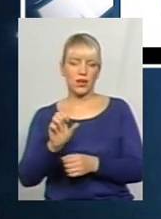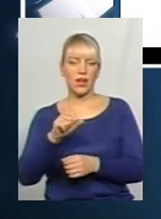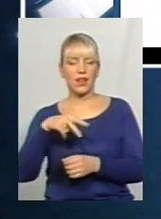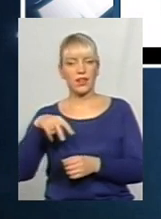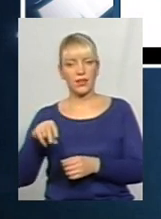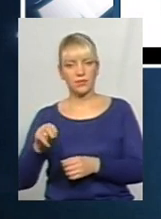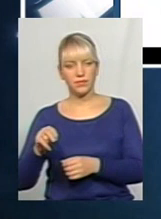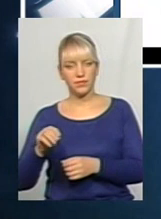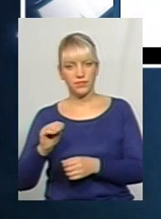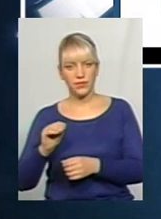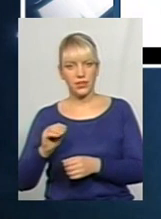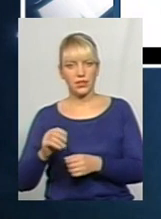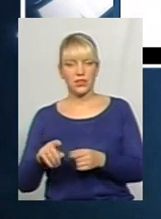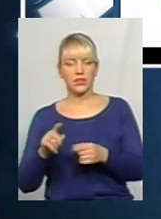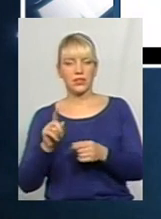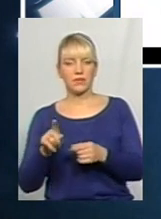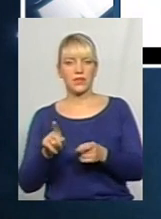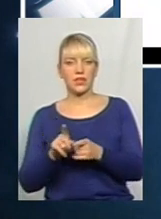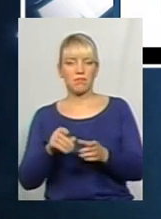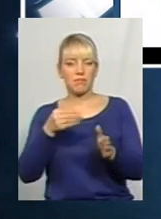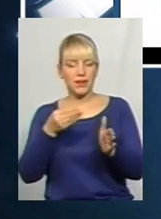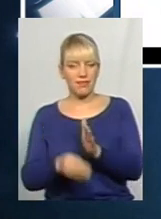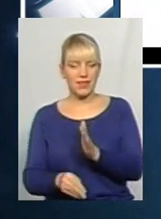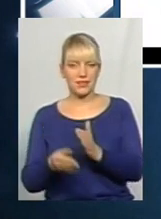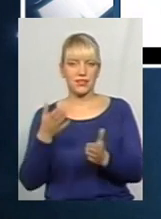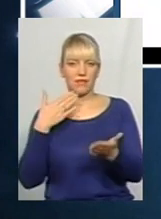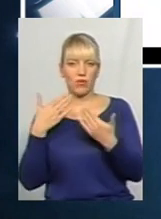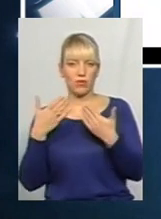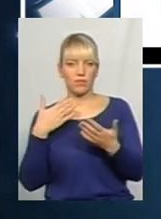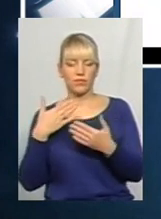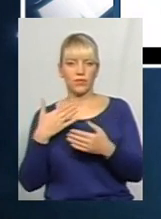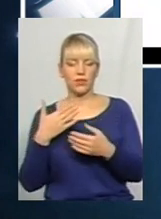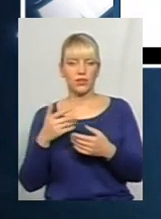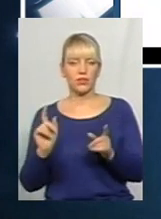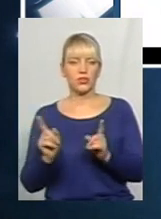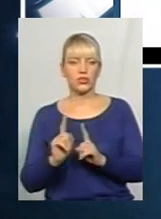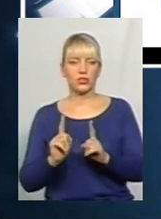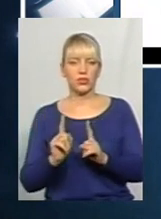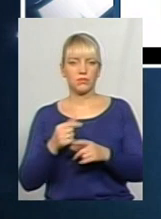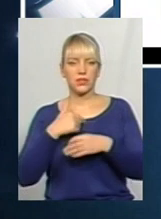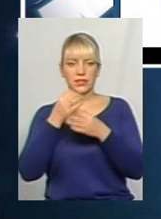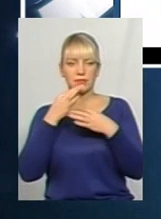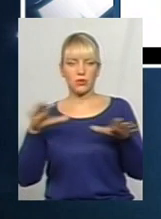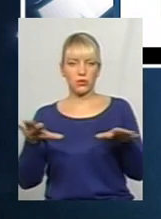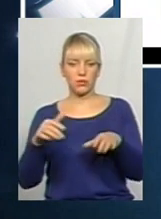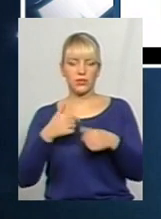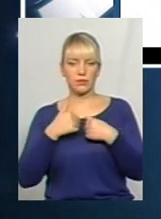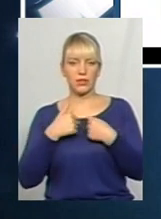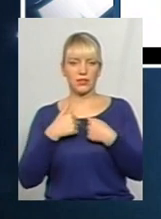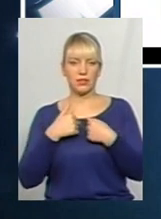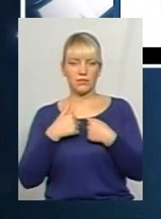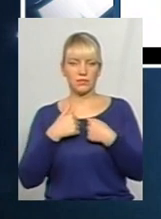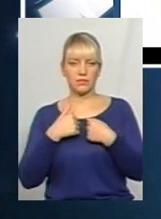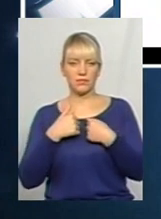стало в такому, що якщо принесливо і що не сподобалося мені,